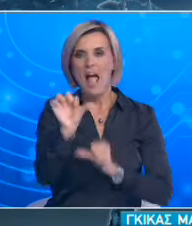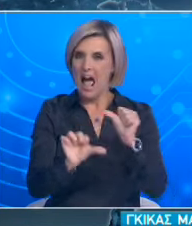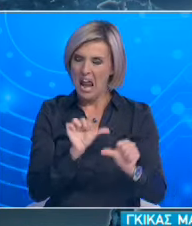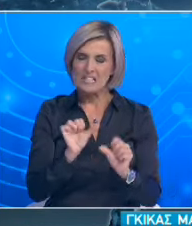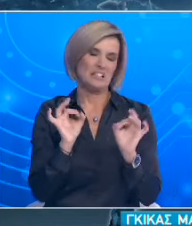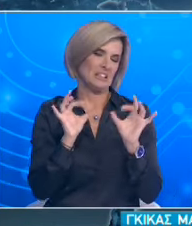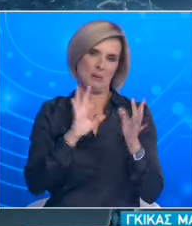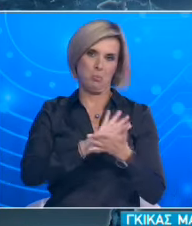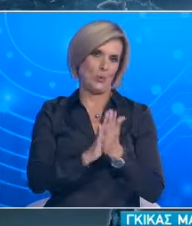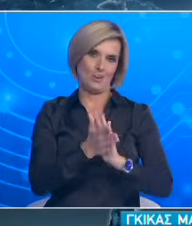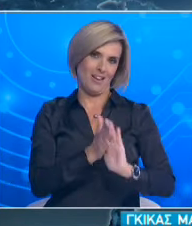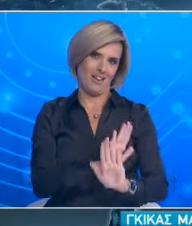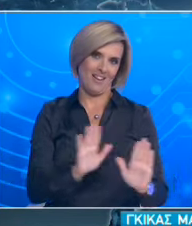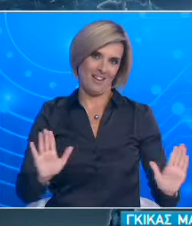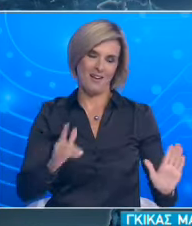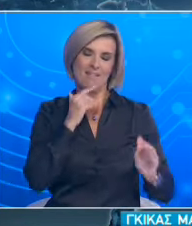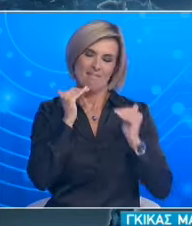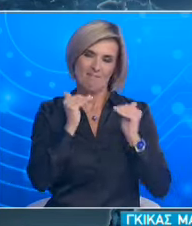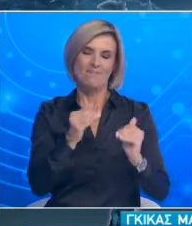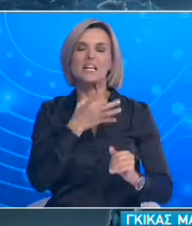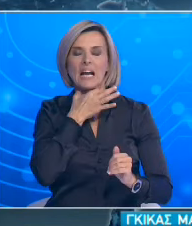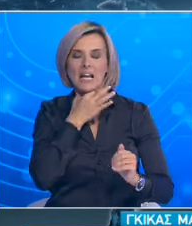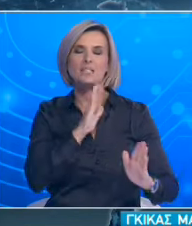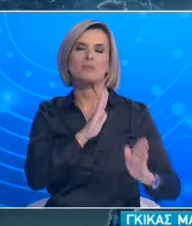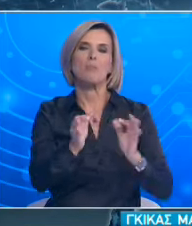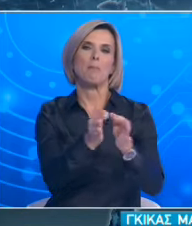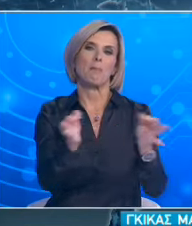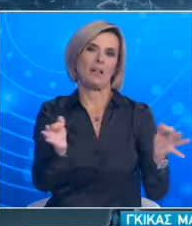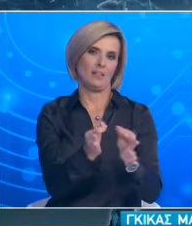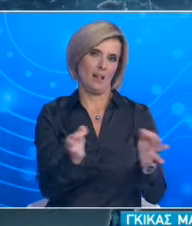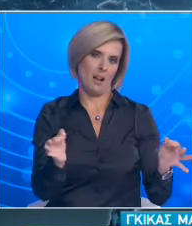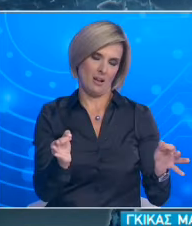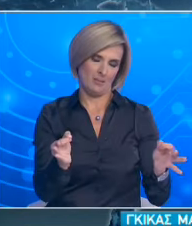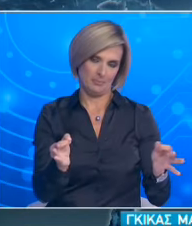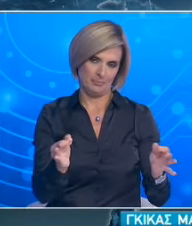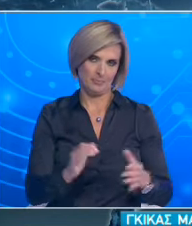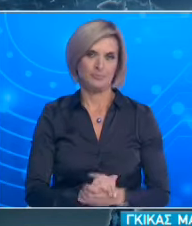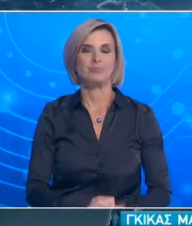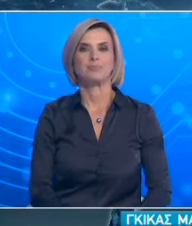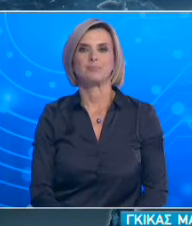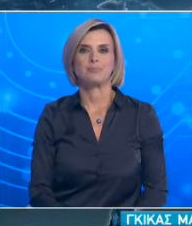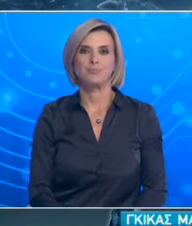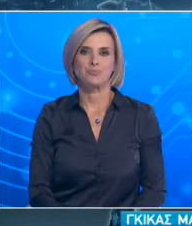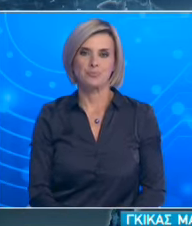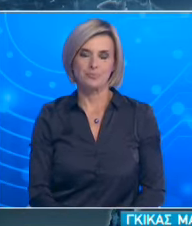αλλάζει έτσι γραμμικά και είναι τελείως διαφορετική η κατανομή και το πώς ανταποκρίνεται το επιδημιολογικό μοντέλο.